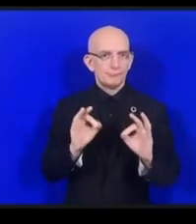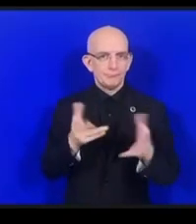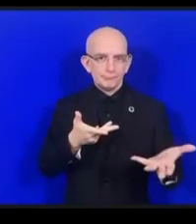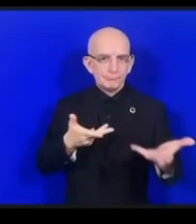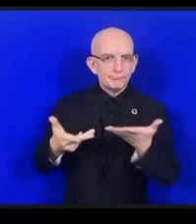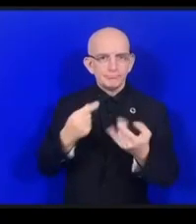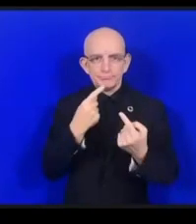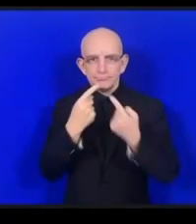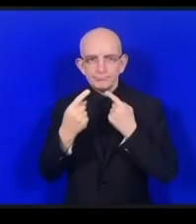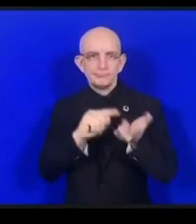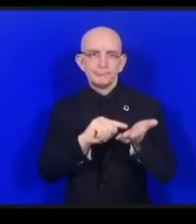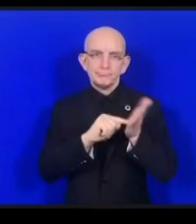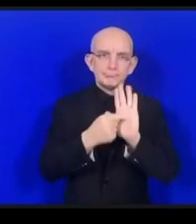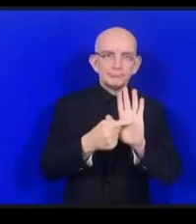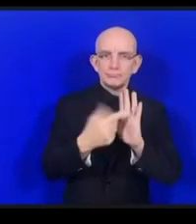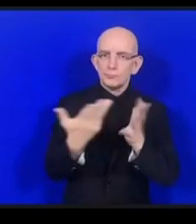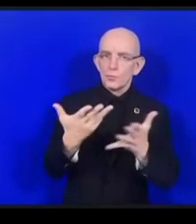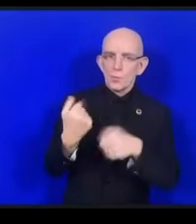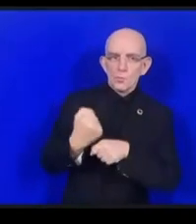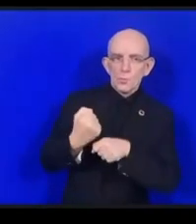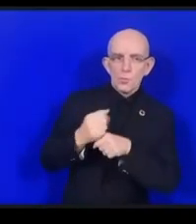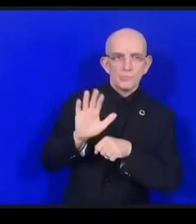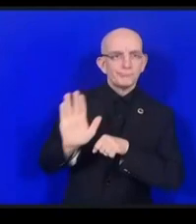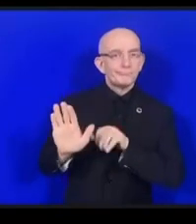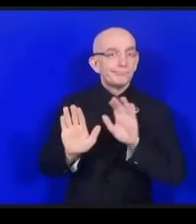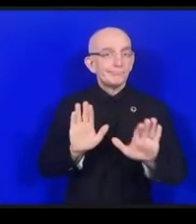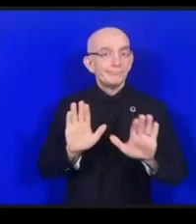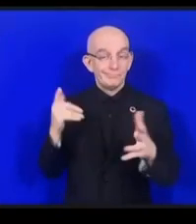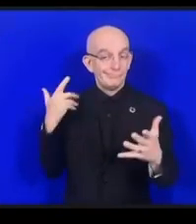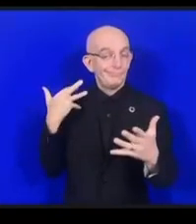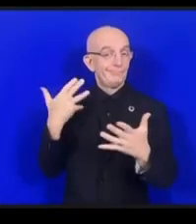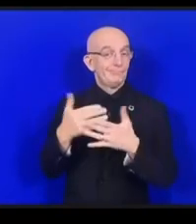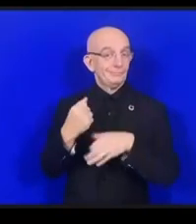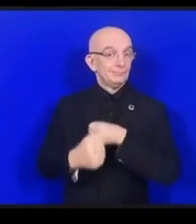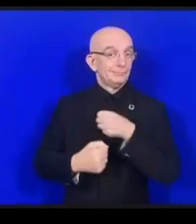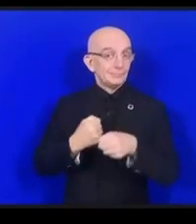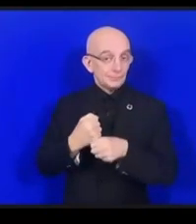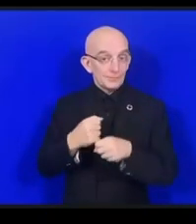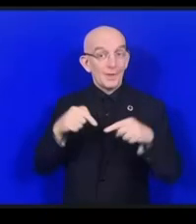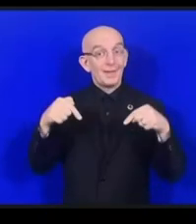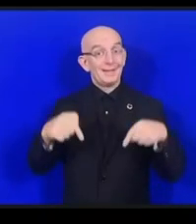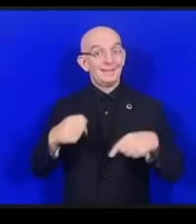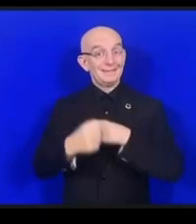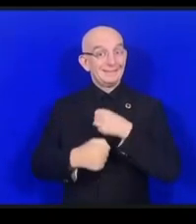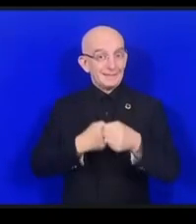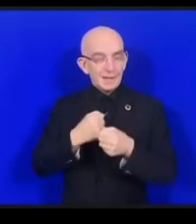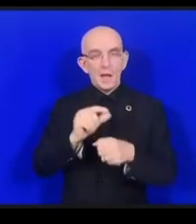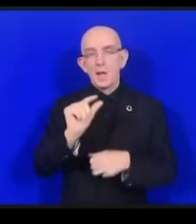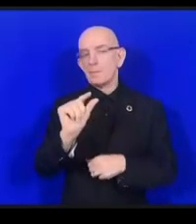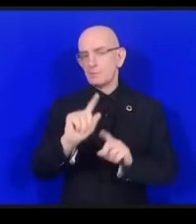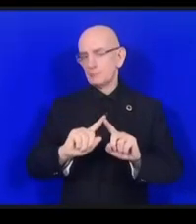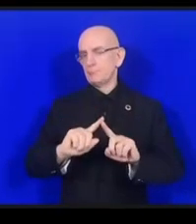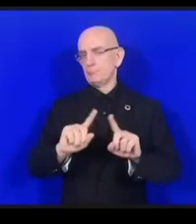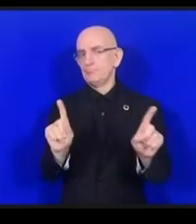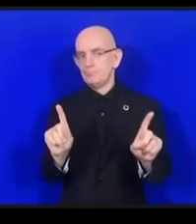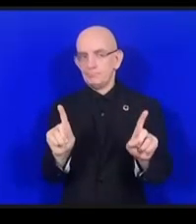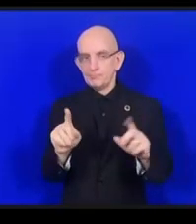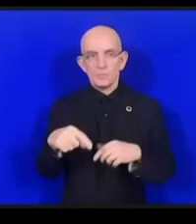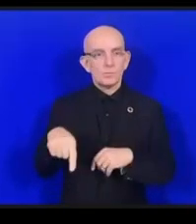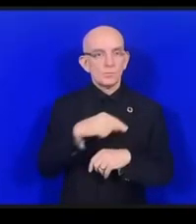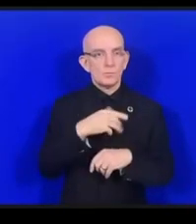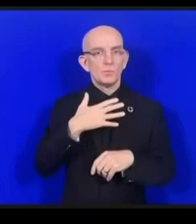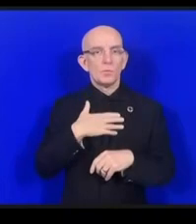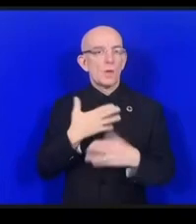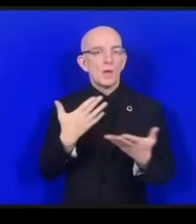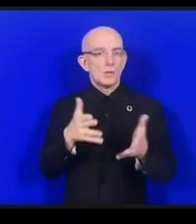セッションを作っていたんですが今回はちょっと違ったアプローチを取りますユッタさんの方からコンセプトの説明がありますけれども狙いは